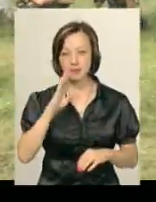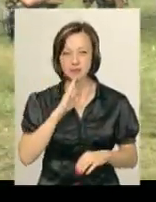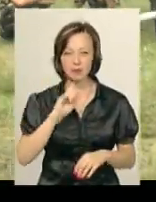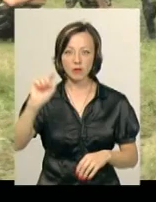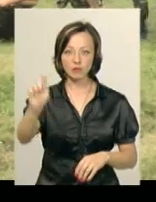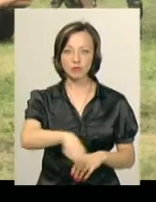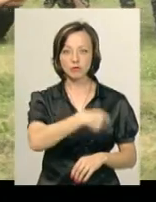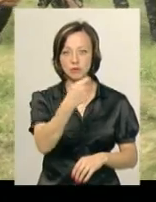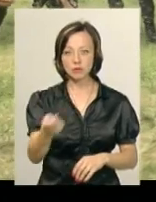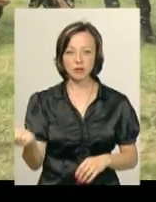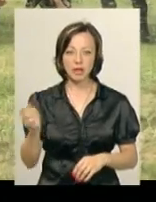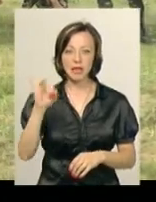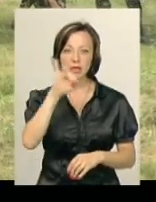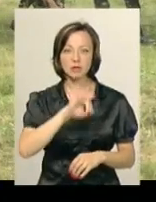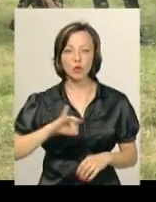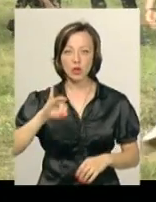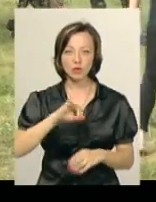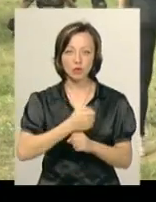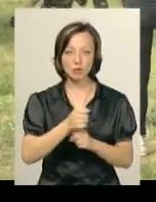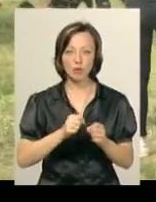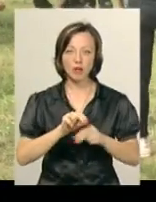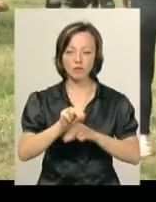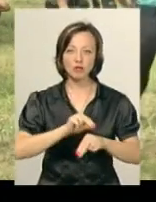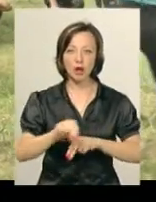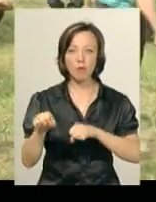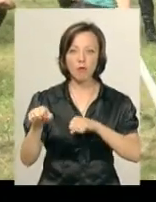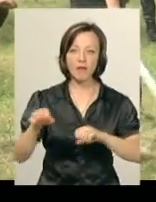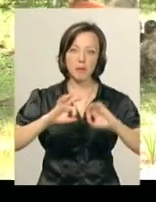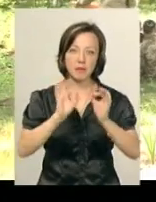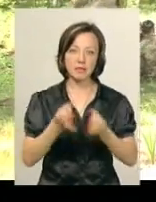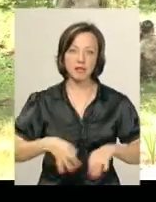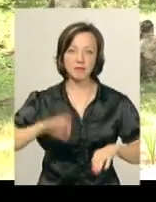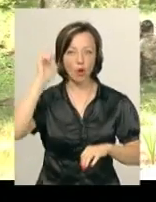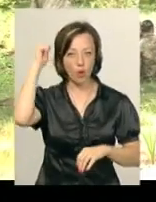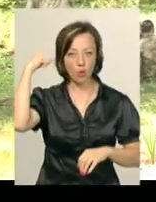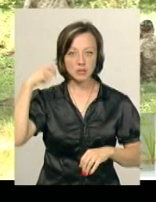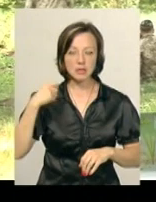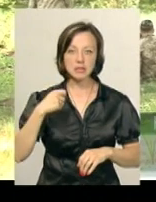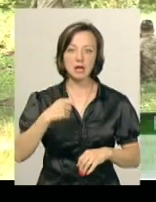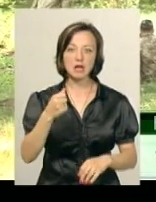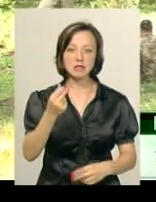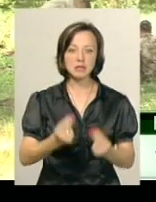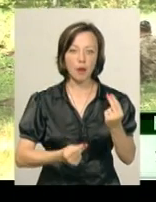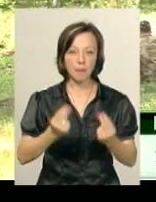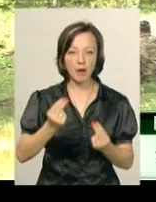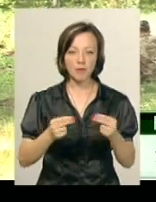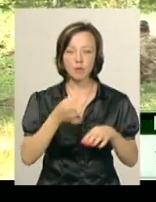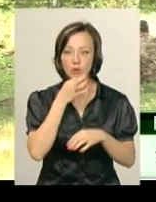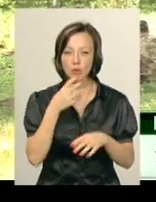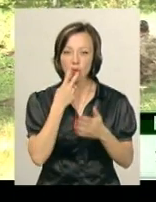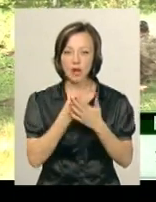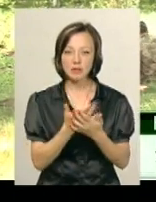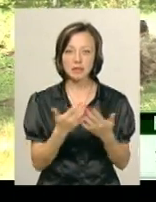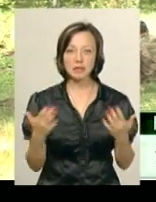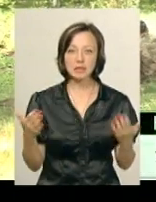їх вчать володіти історичною зброєю, а ще навчають бойових мистецтв і козацьких забав. Мені дуже подобається те, що тут показують різні